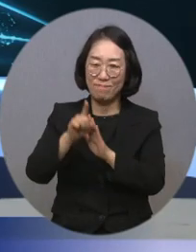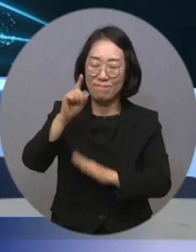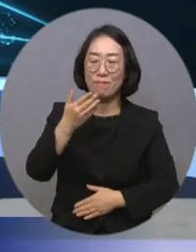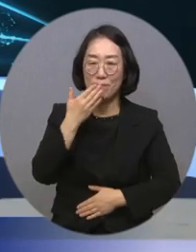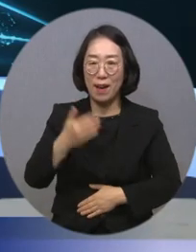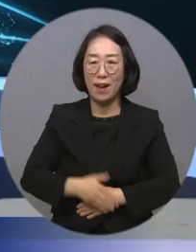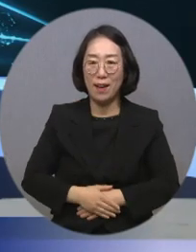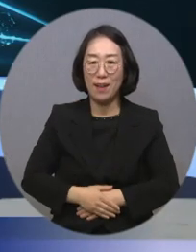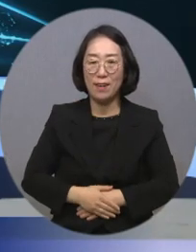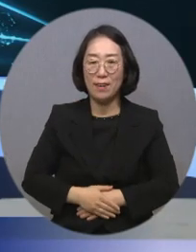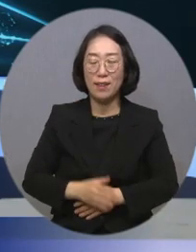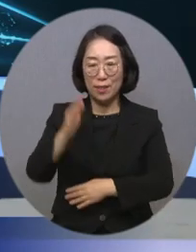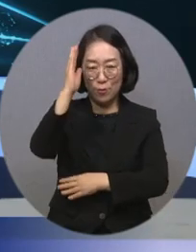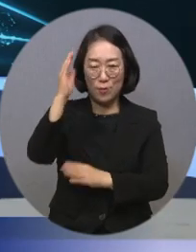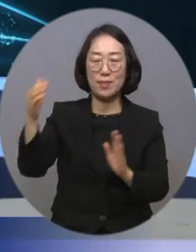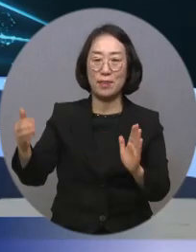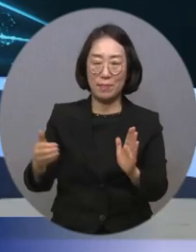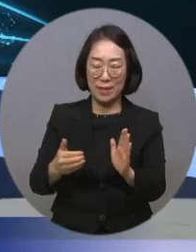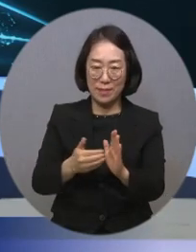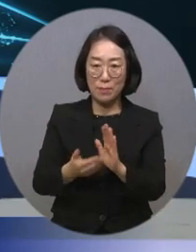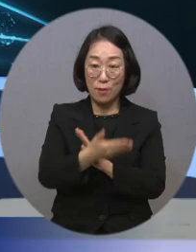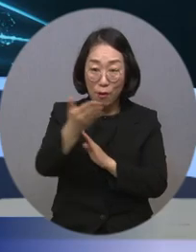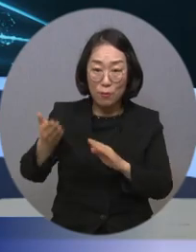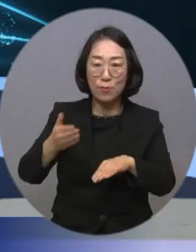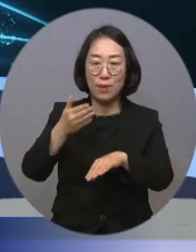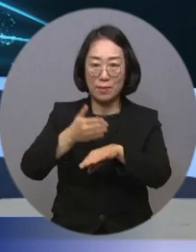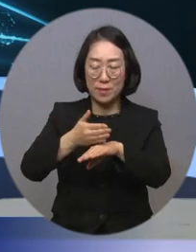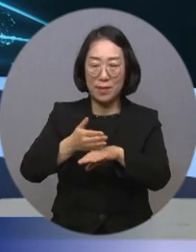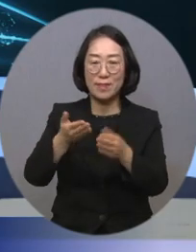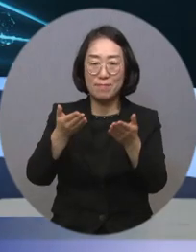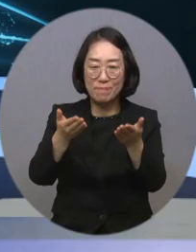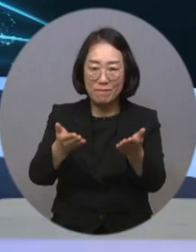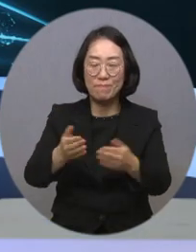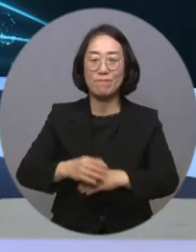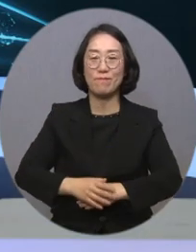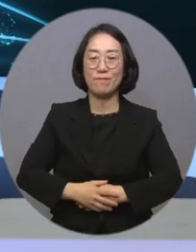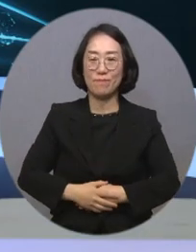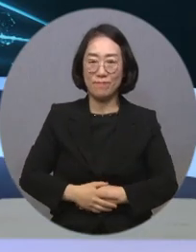이상 복지TV 뉴스를 마칩니다. 시청해주신 여러분 고맙습니다.